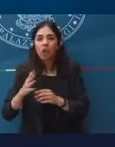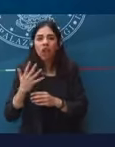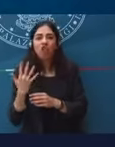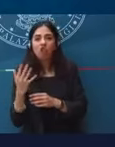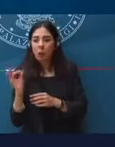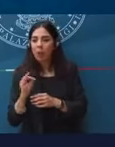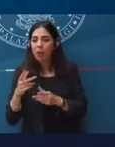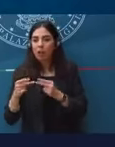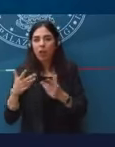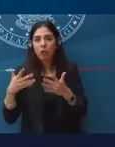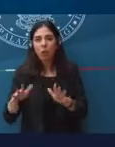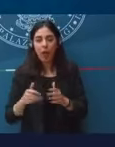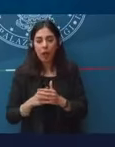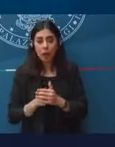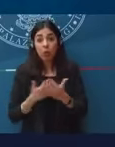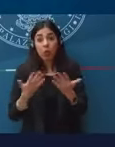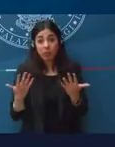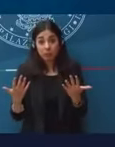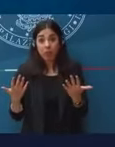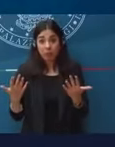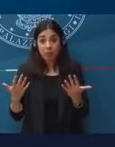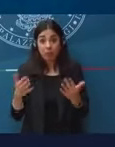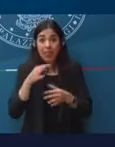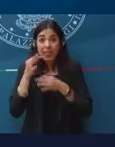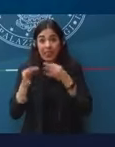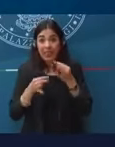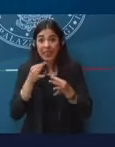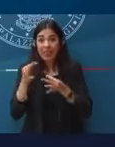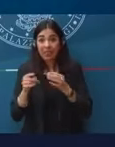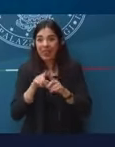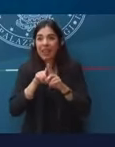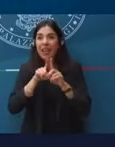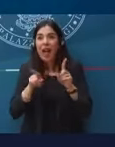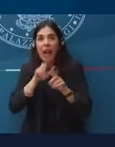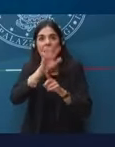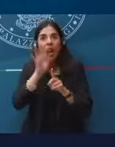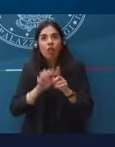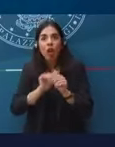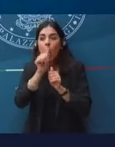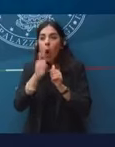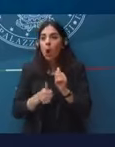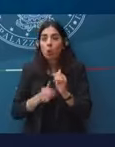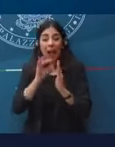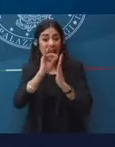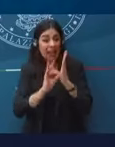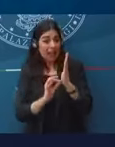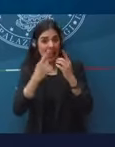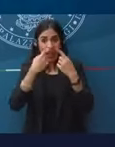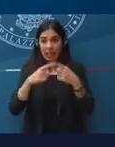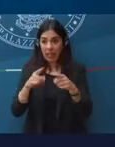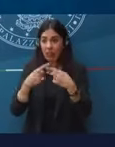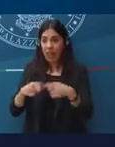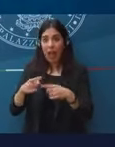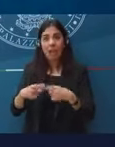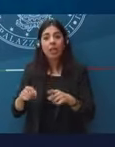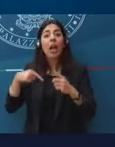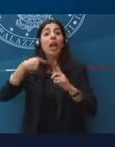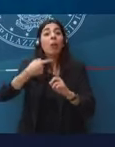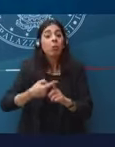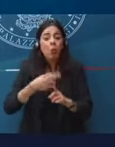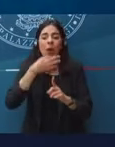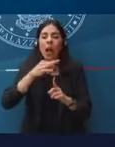Quindi non solo sono difformi nei criteri. Ma sono anche difformi nella capacità di amministrare il vaccino.